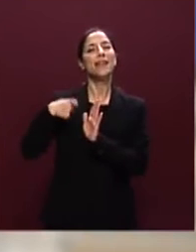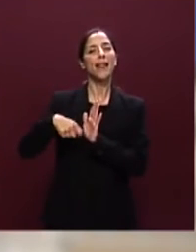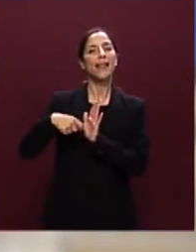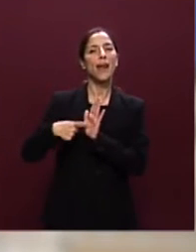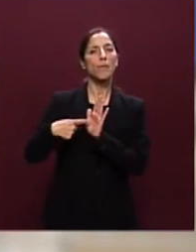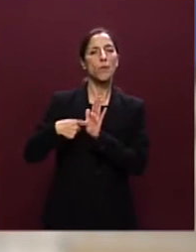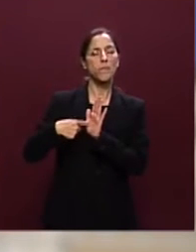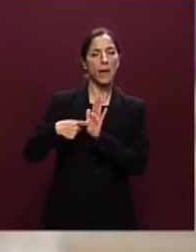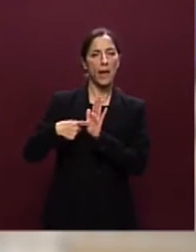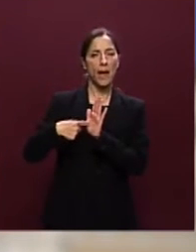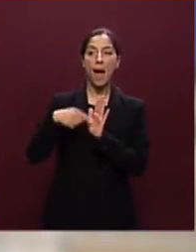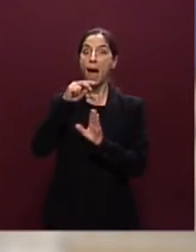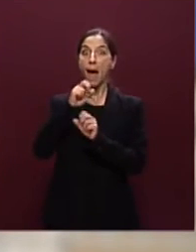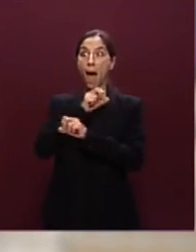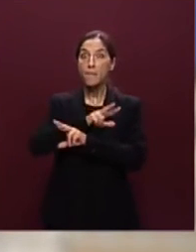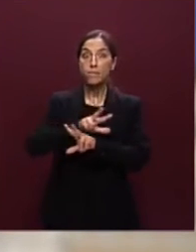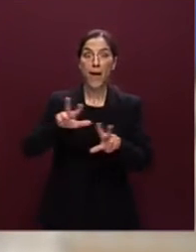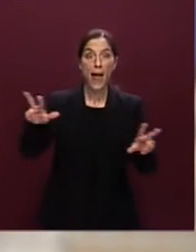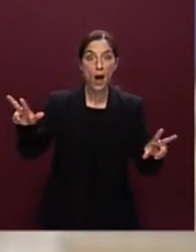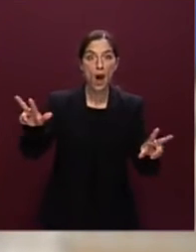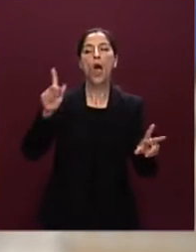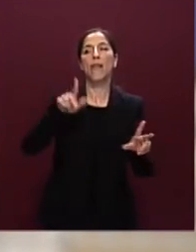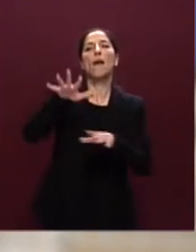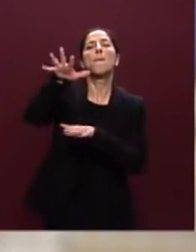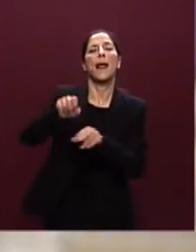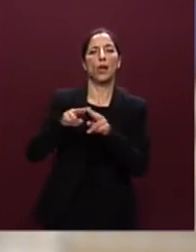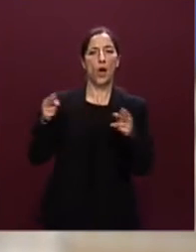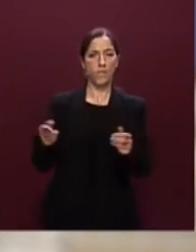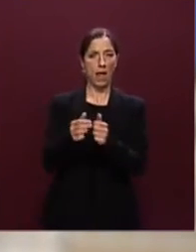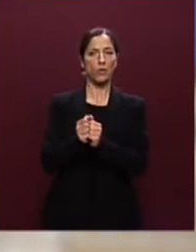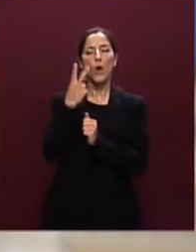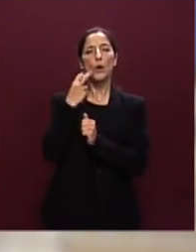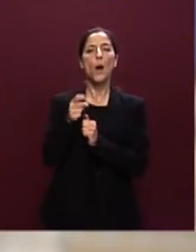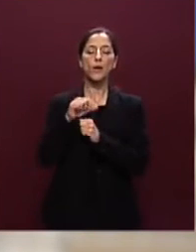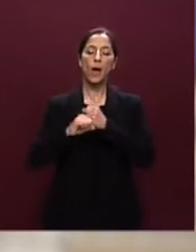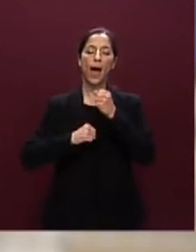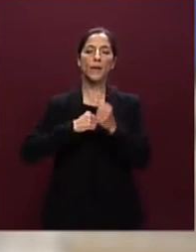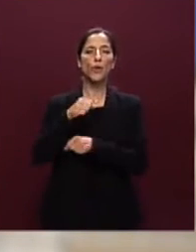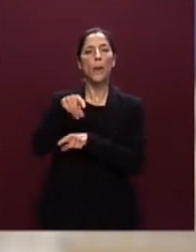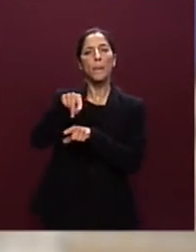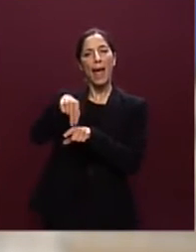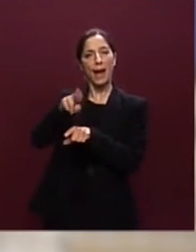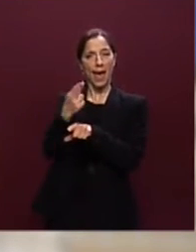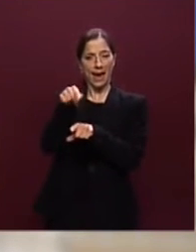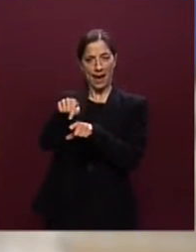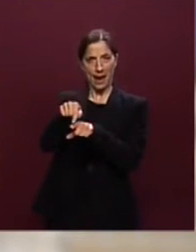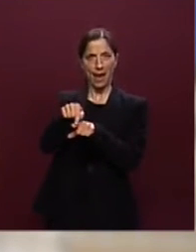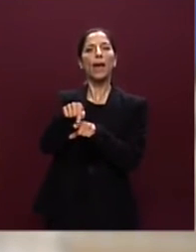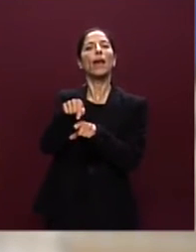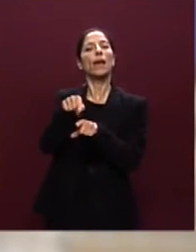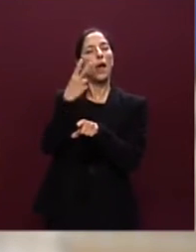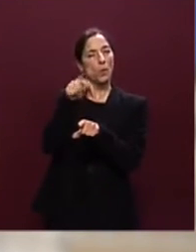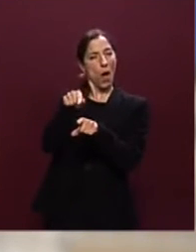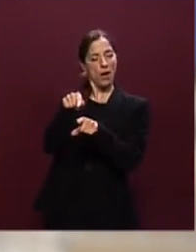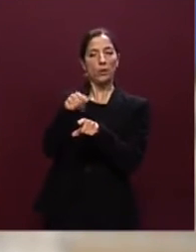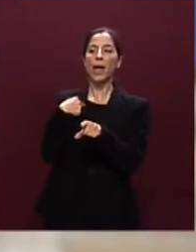Repubblica rispetto allo stipolo di azione sul piano nazionale di ripresa e resilienza ma non vada solo preso per